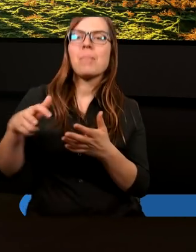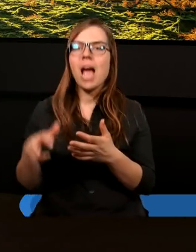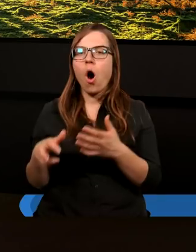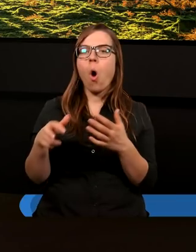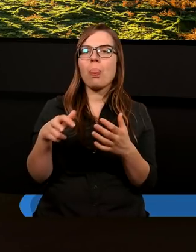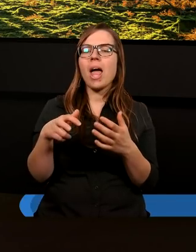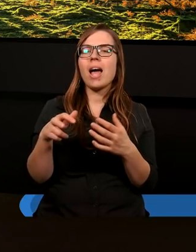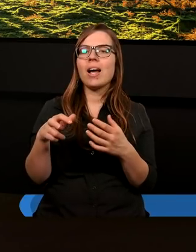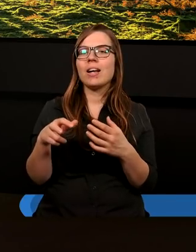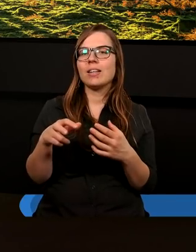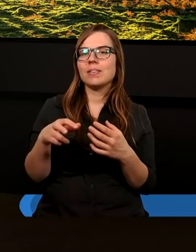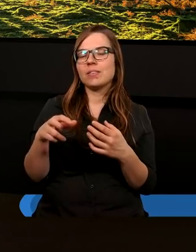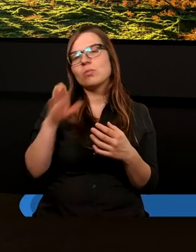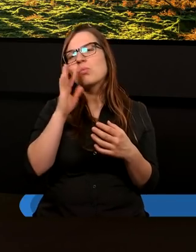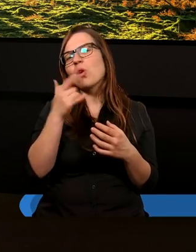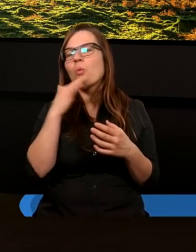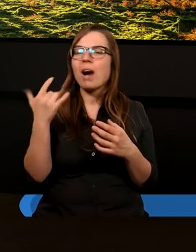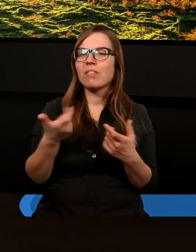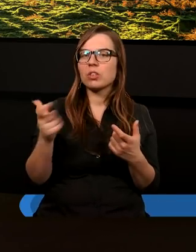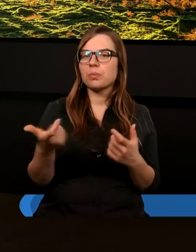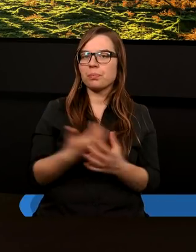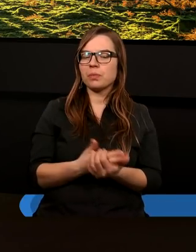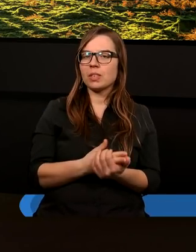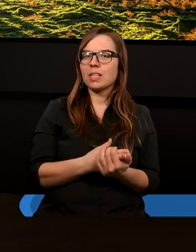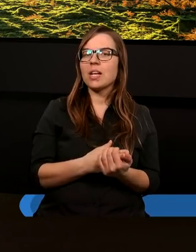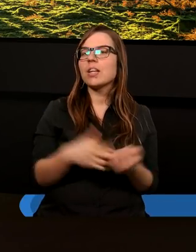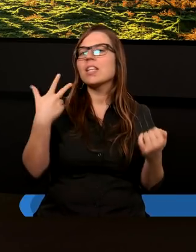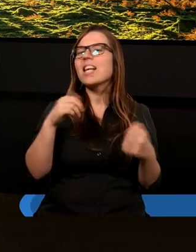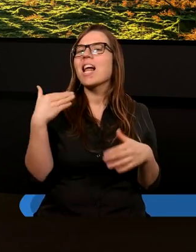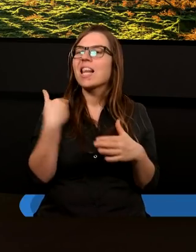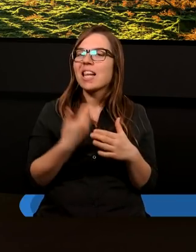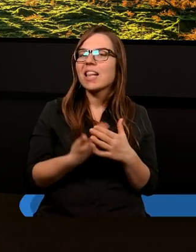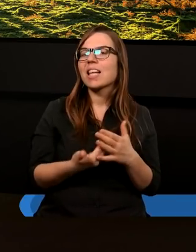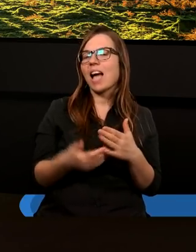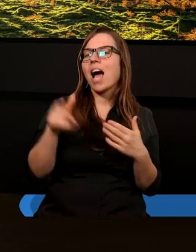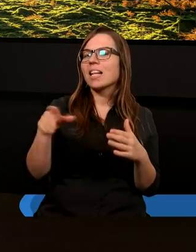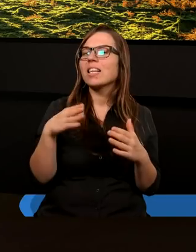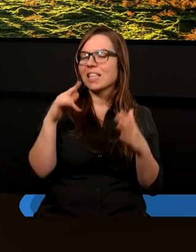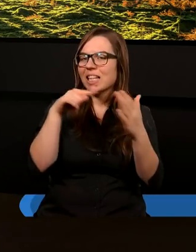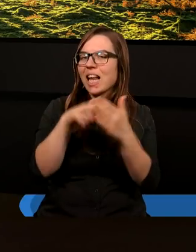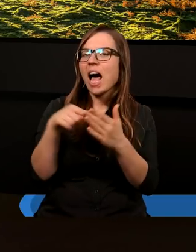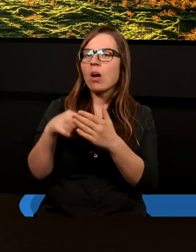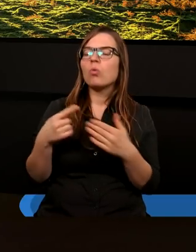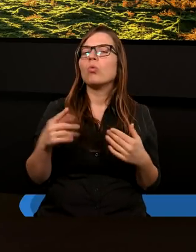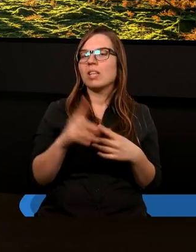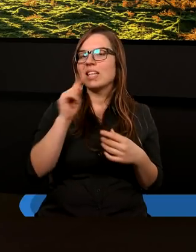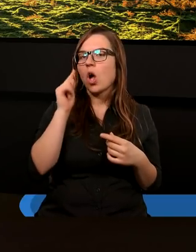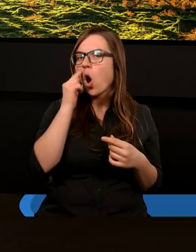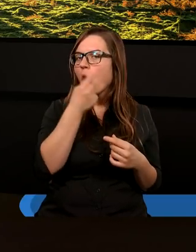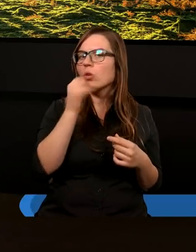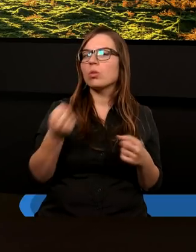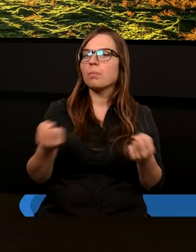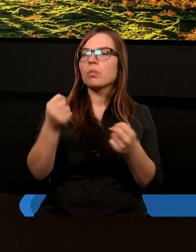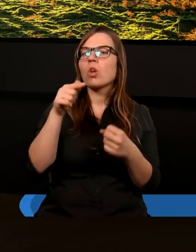tak ubarwiać. Właśnie na tym to polega, żeby nie stracić celu z oczu i